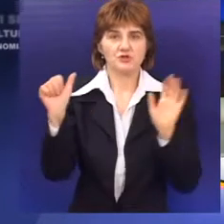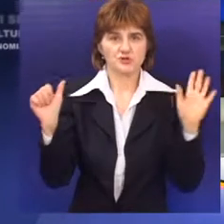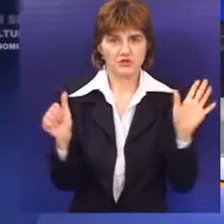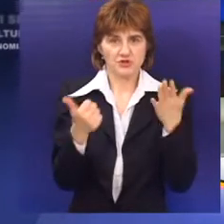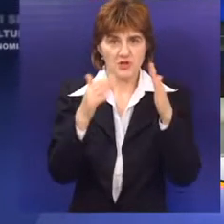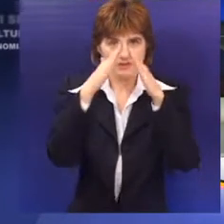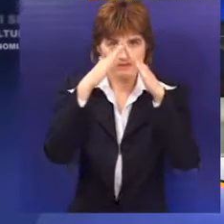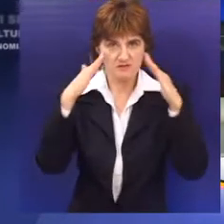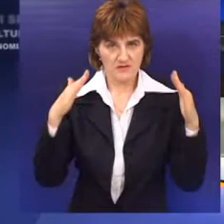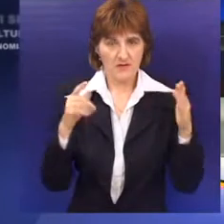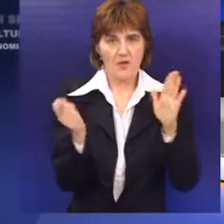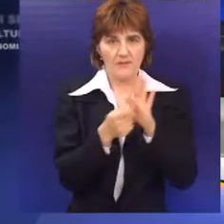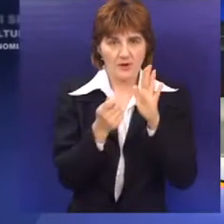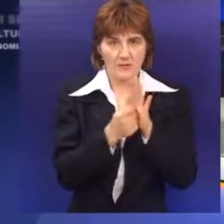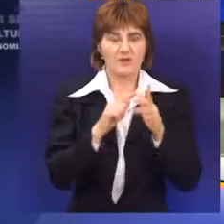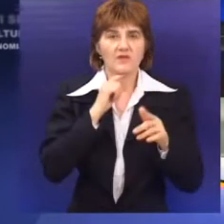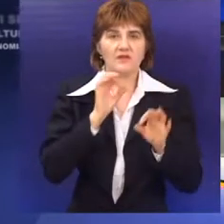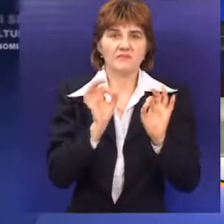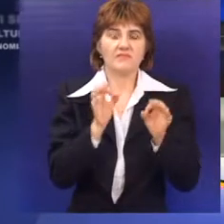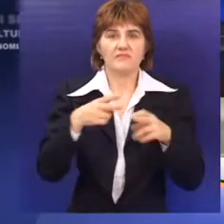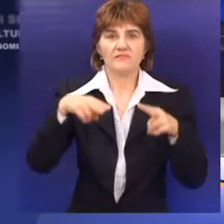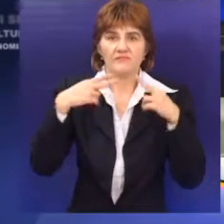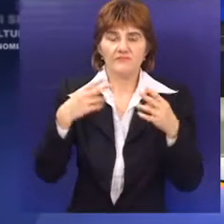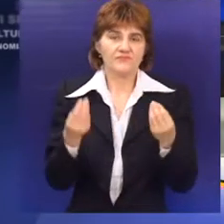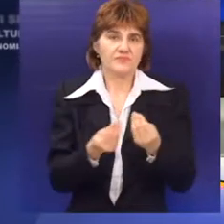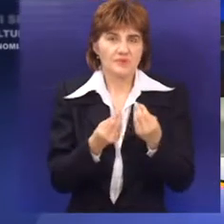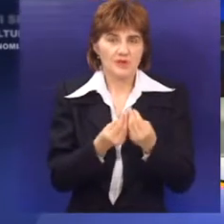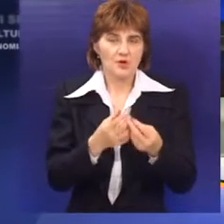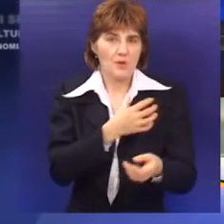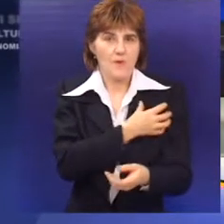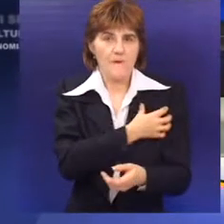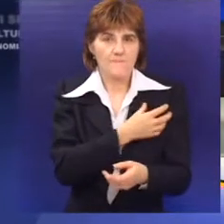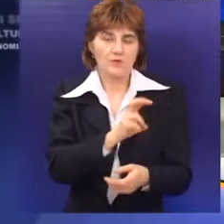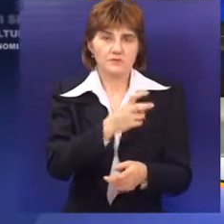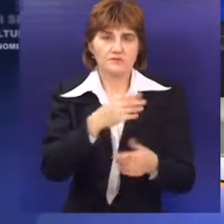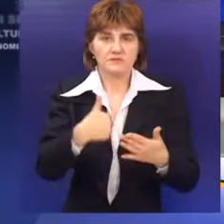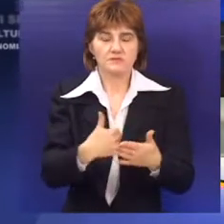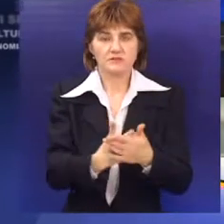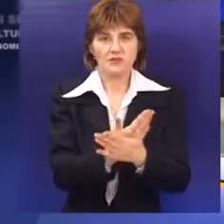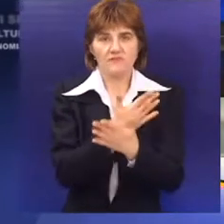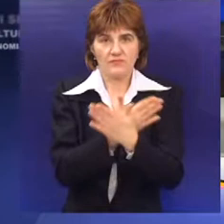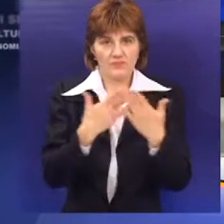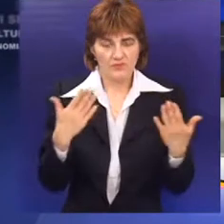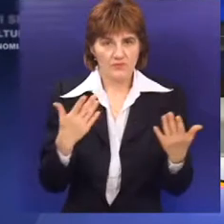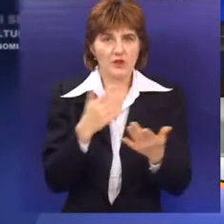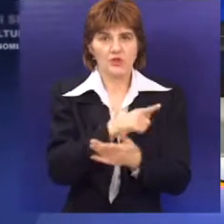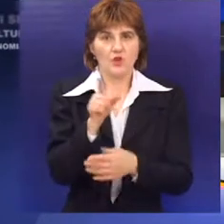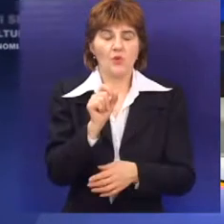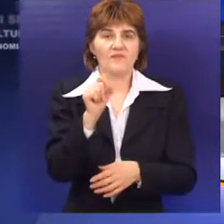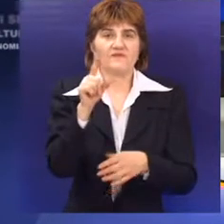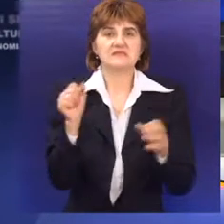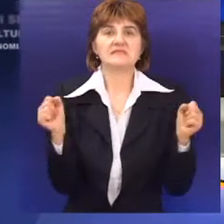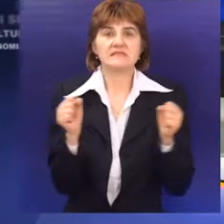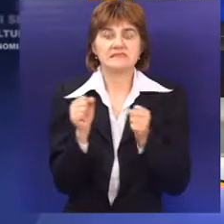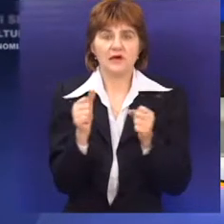drvenih tezgi i štandovi sa gurmanskim specialitetima. Bogata i raznovrsna ponuda bit će pred subutičanima do 12.